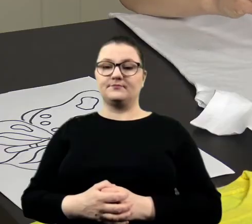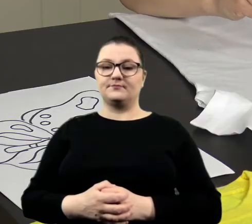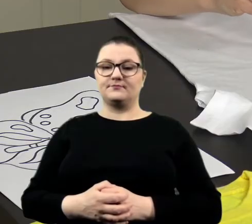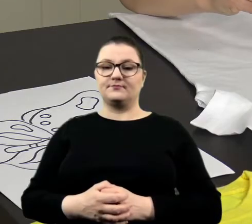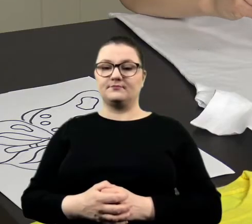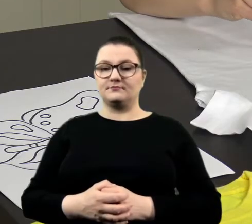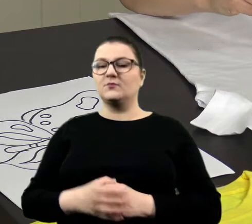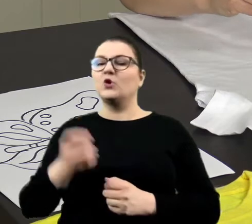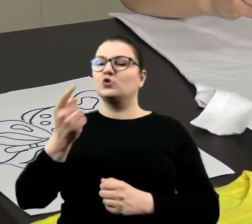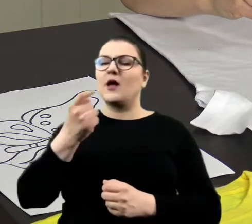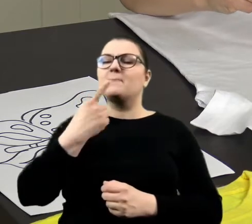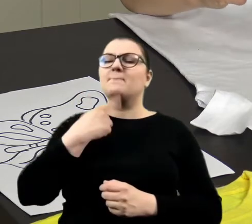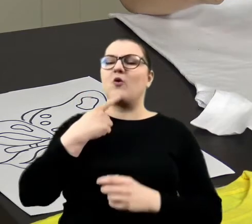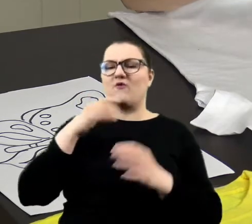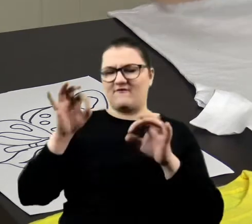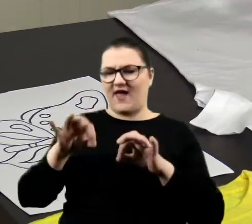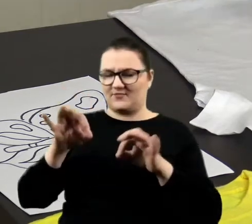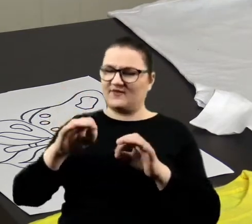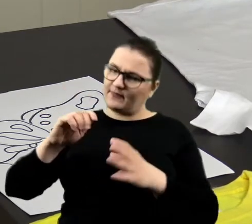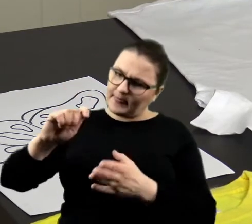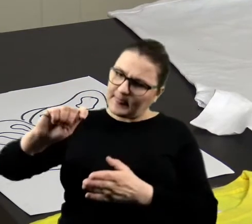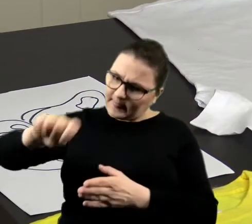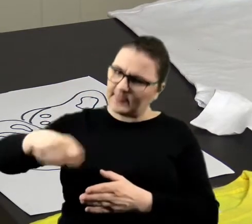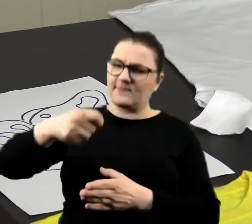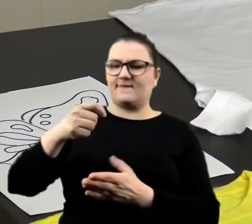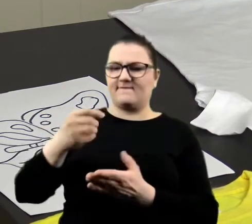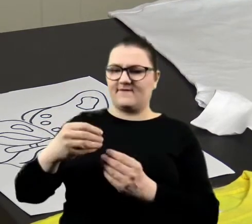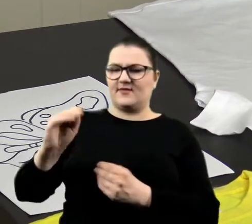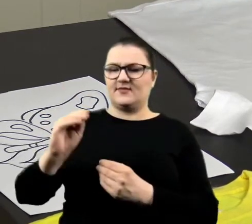No troszeczkę mało masz farby, zgarnij sobie tutaj stąd.